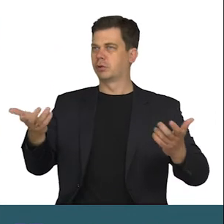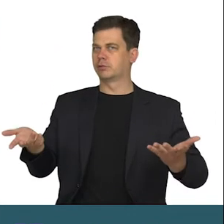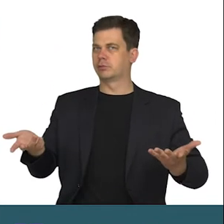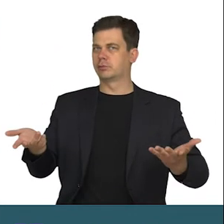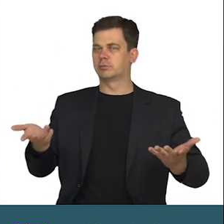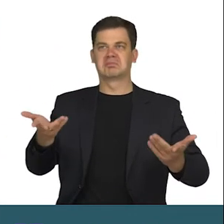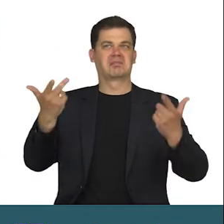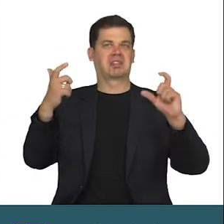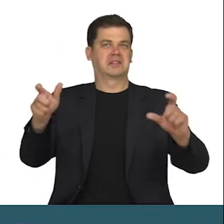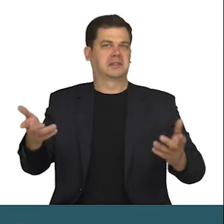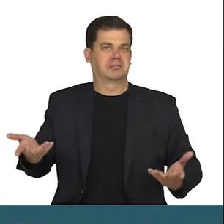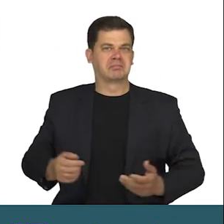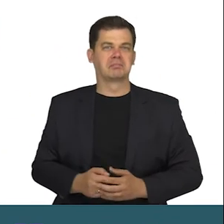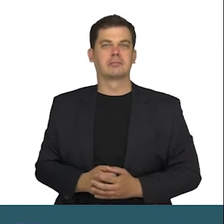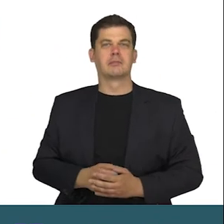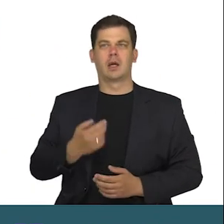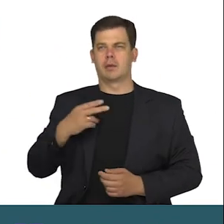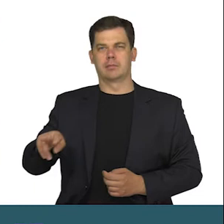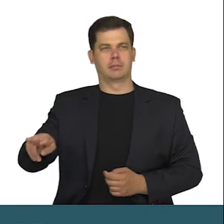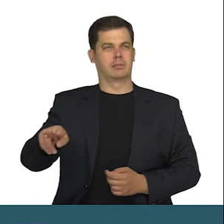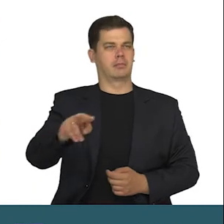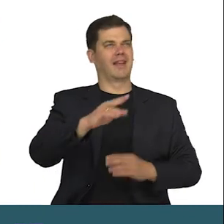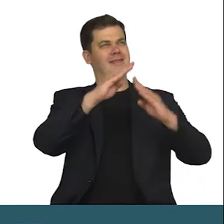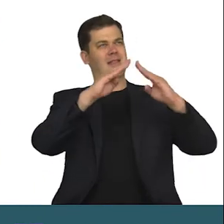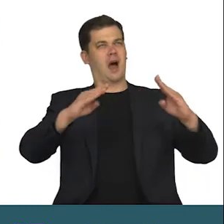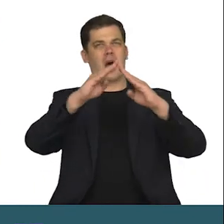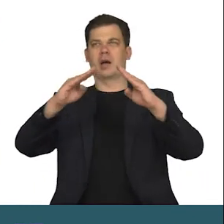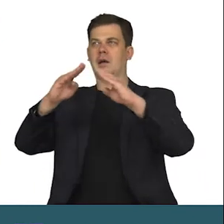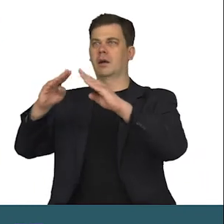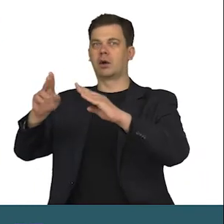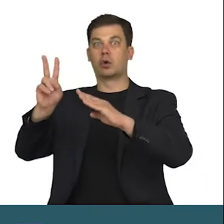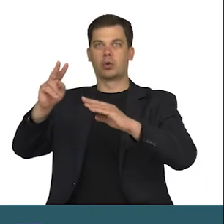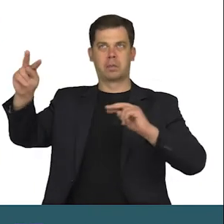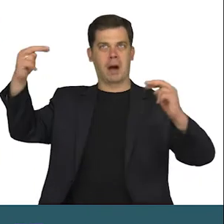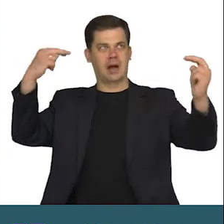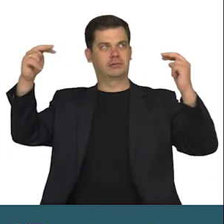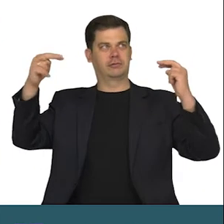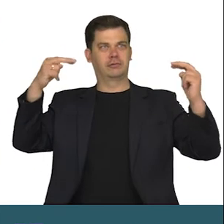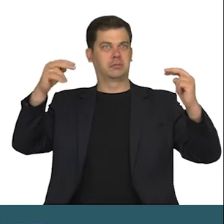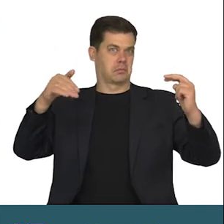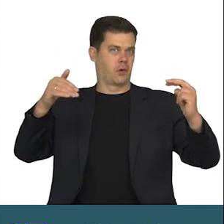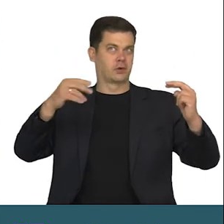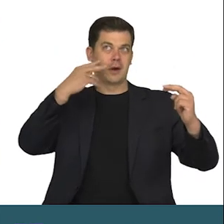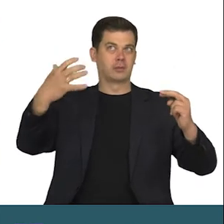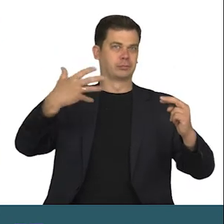Nic się nie dzieje. Rozglądam się po dachach, czy może ktoś się nie czai po drugiej stronie spadu.